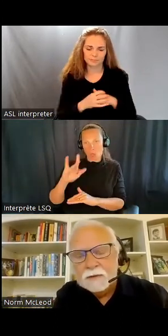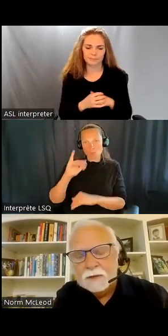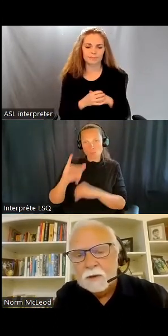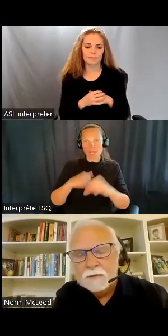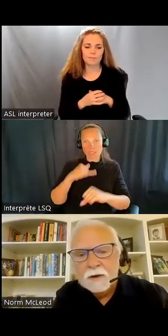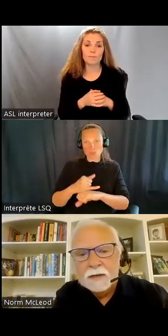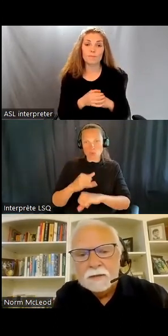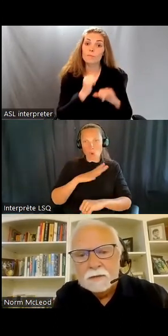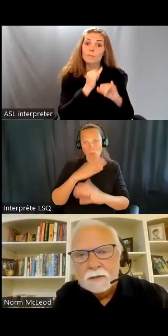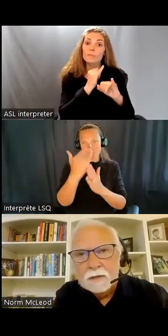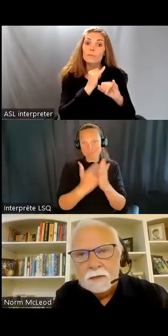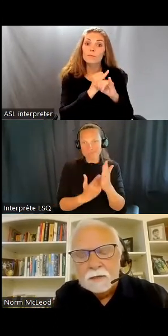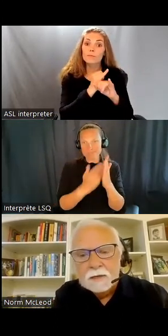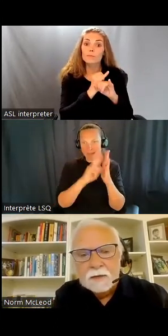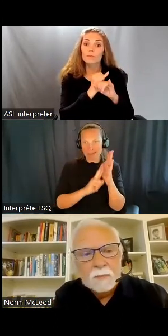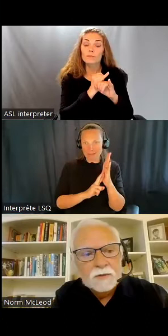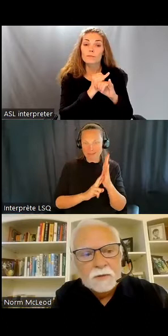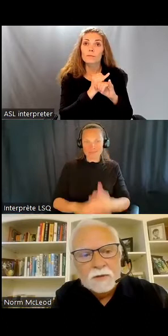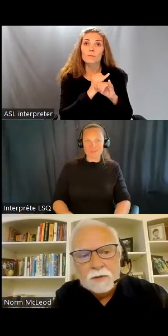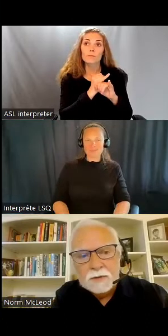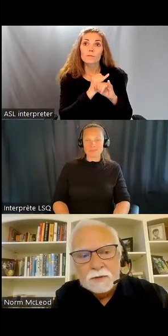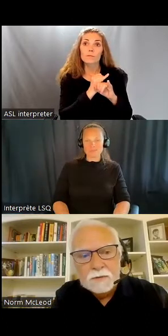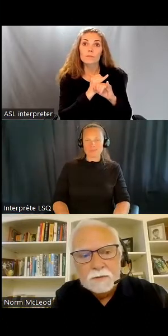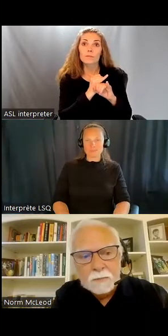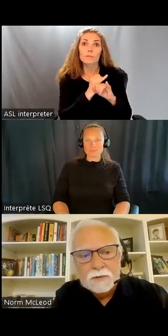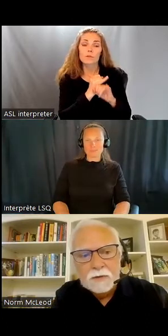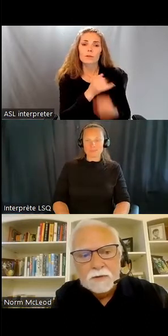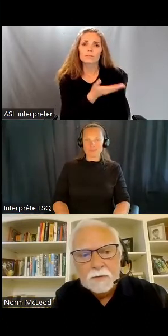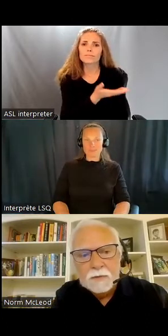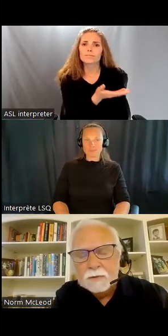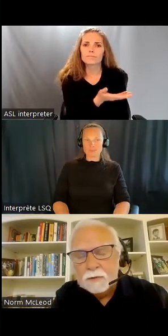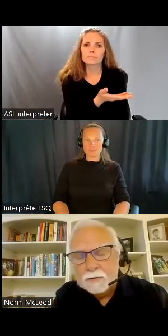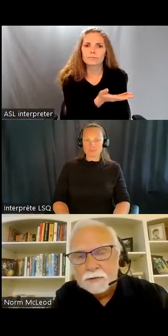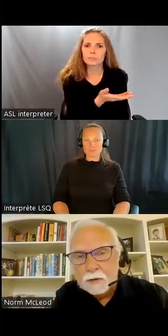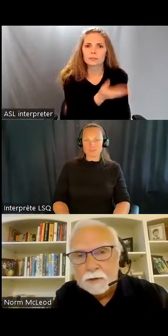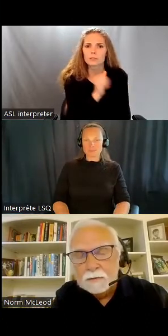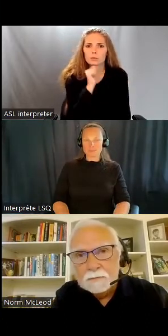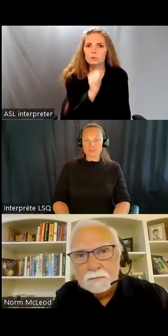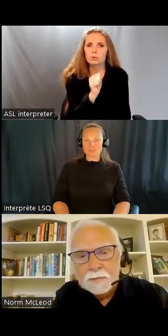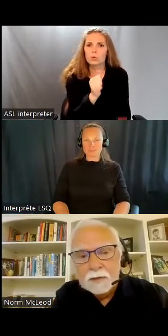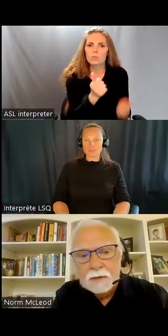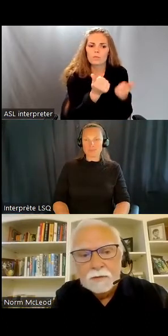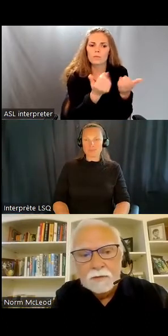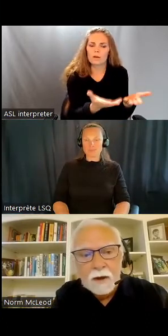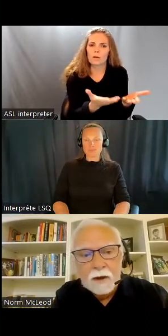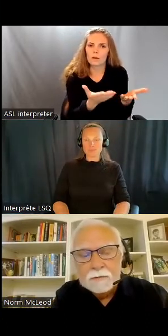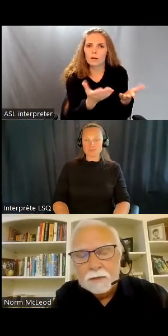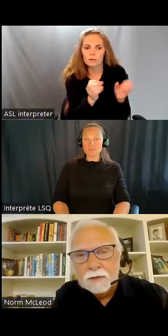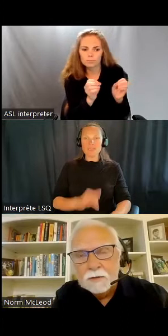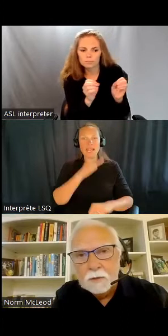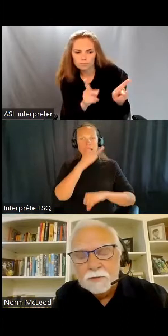De par leur nature même, les institutions ne peuvent pas offrir aux gens la possibilité d'apprendre,